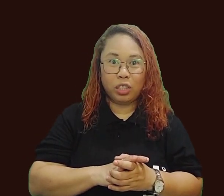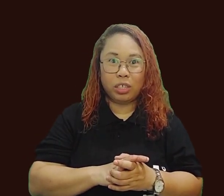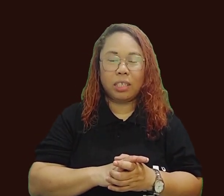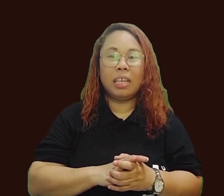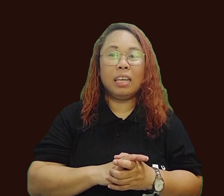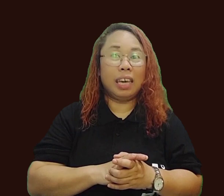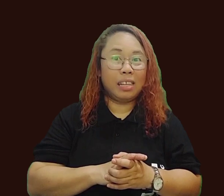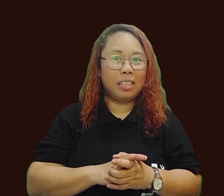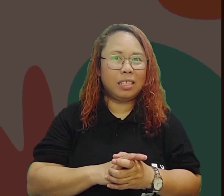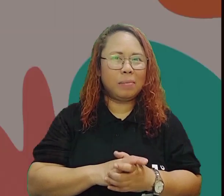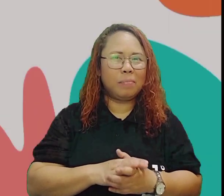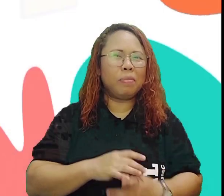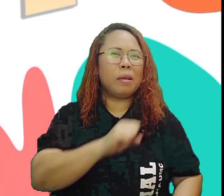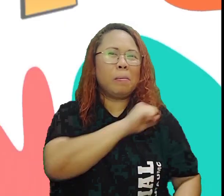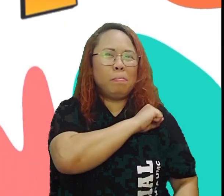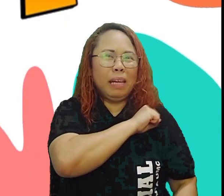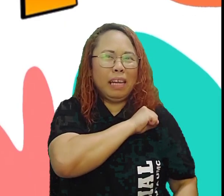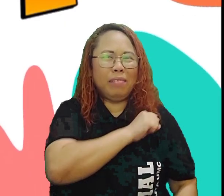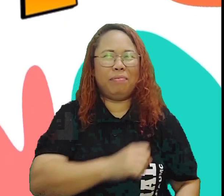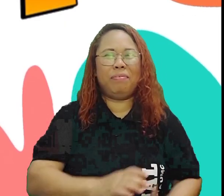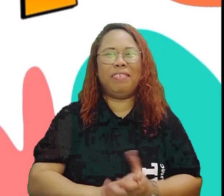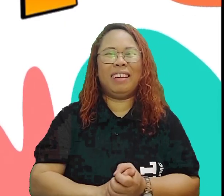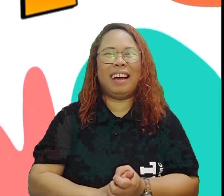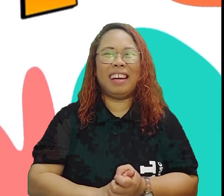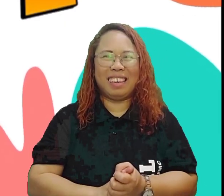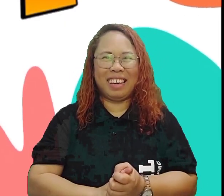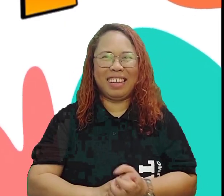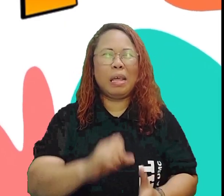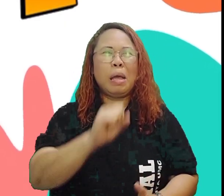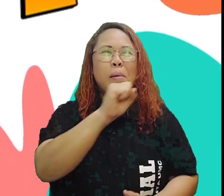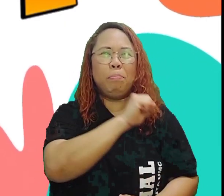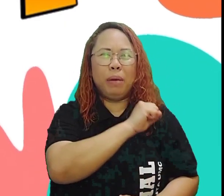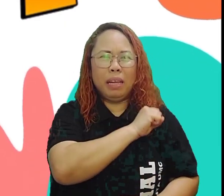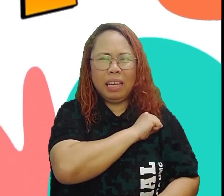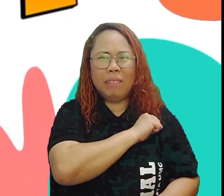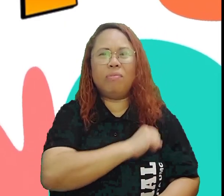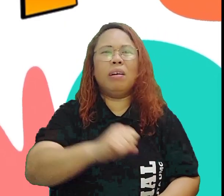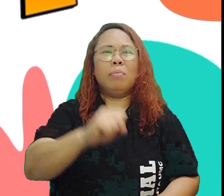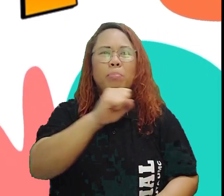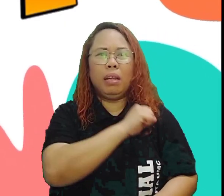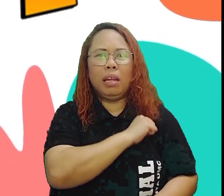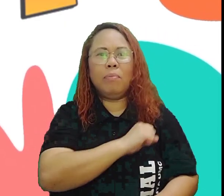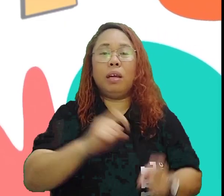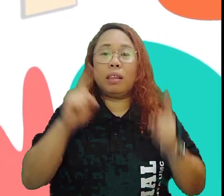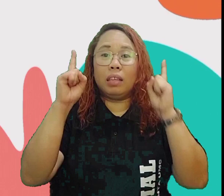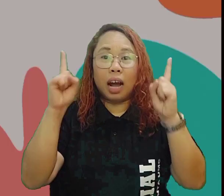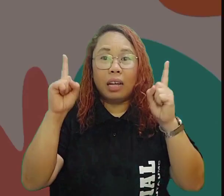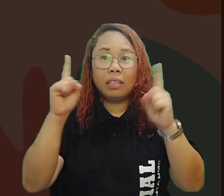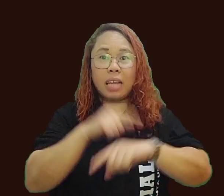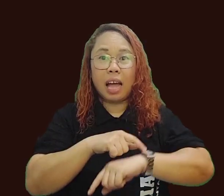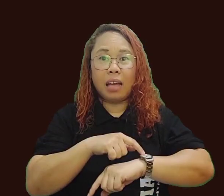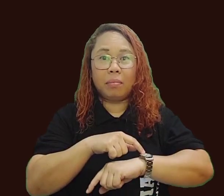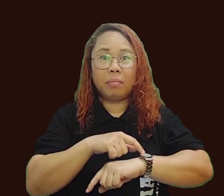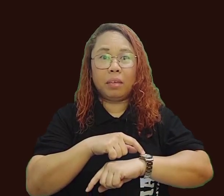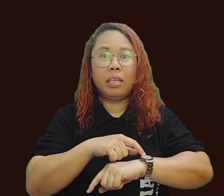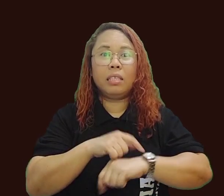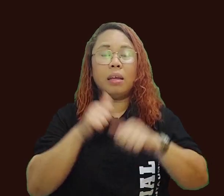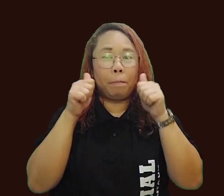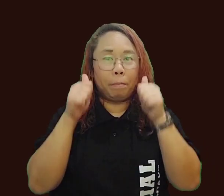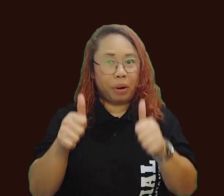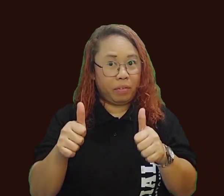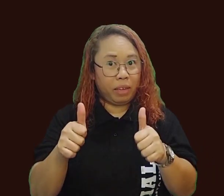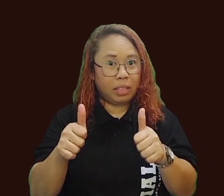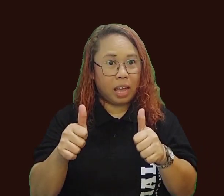revelations. Kids, believe. Again, believe. Believe that God's time